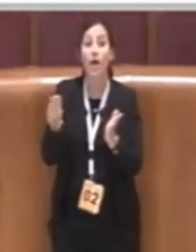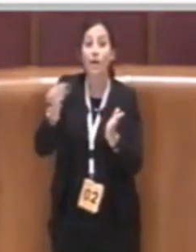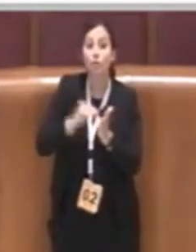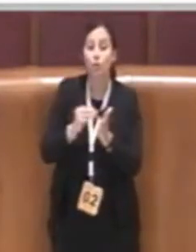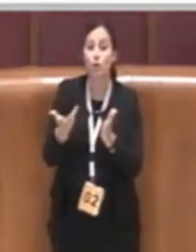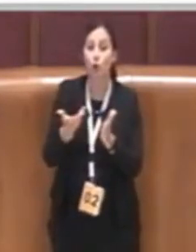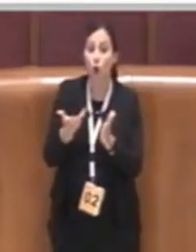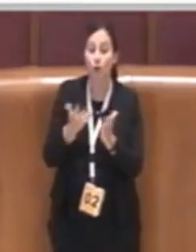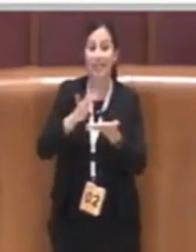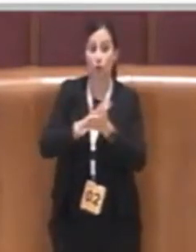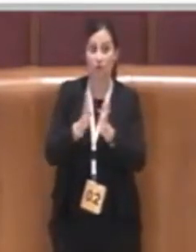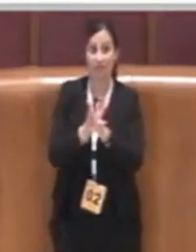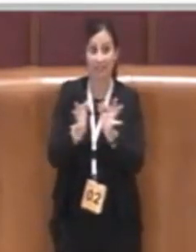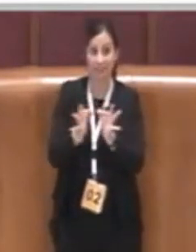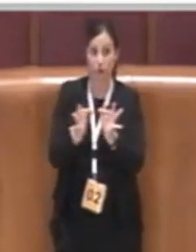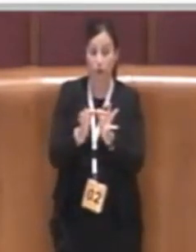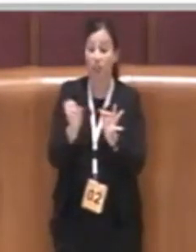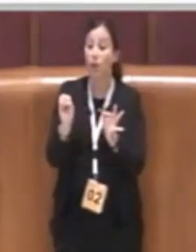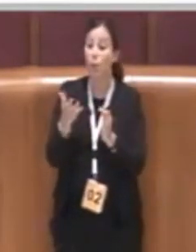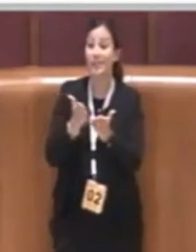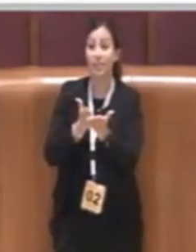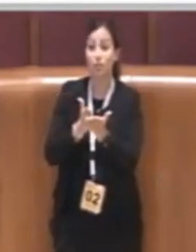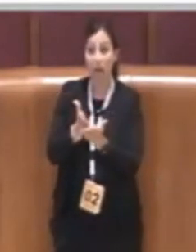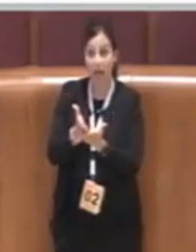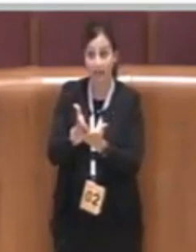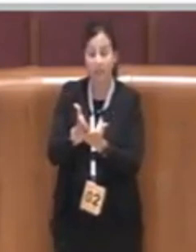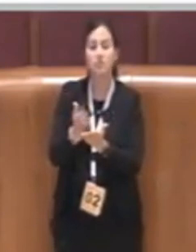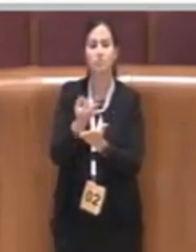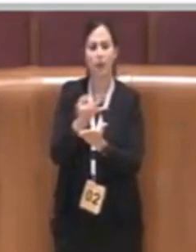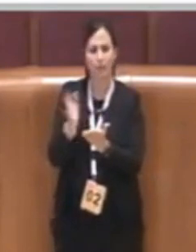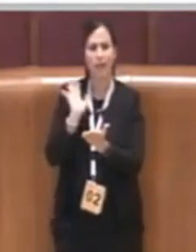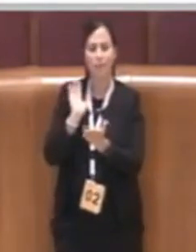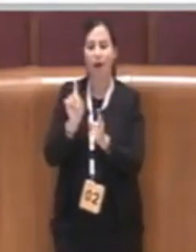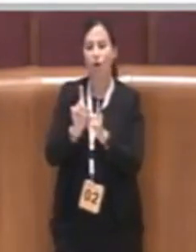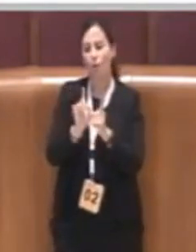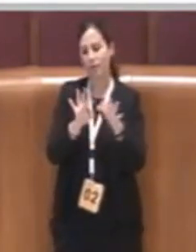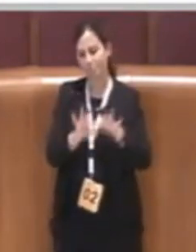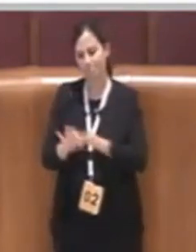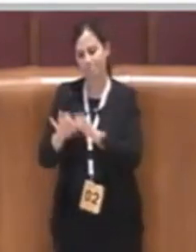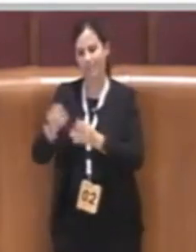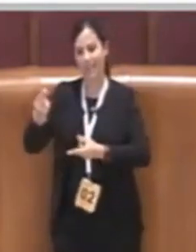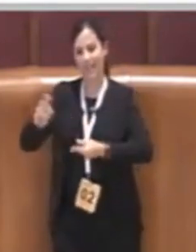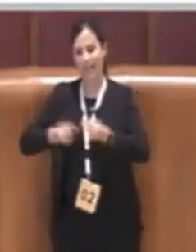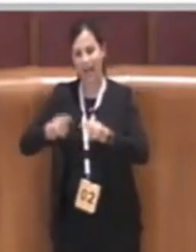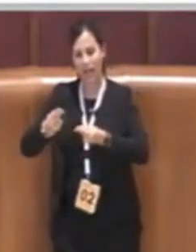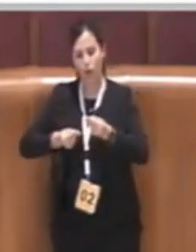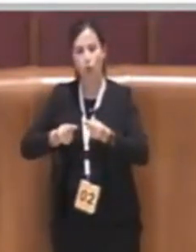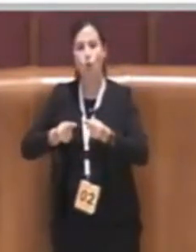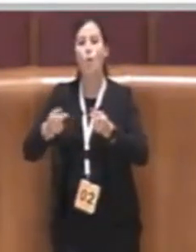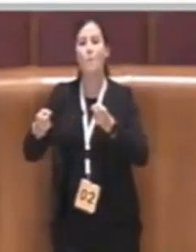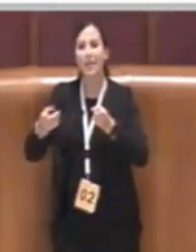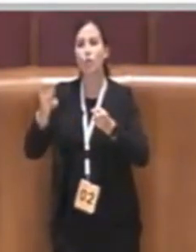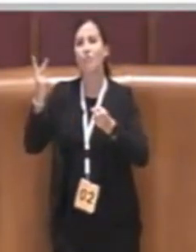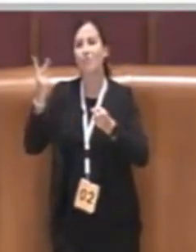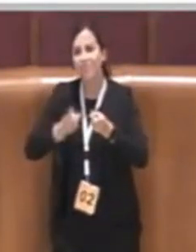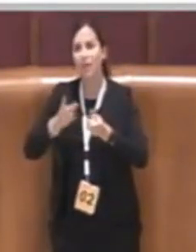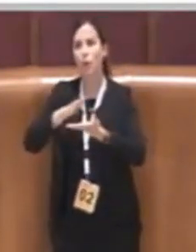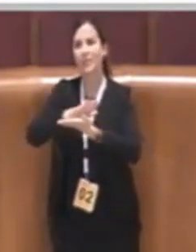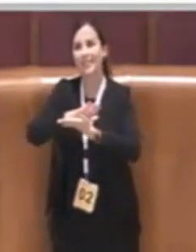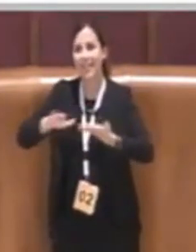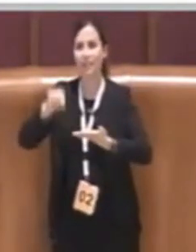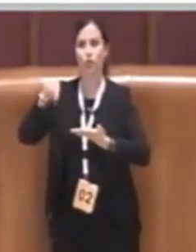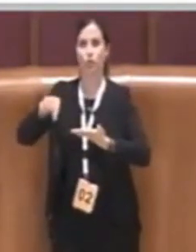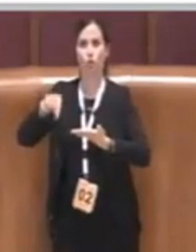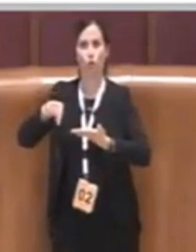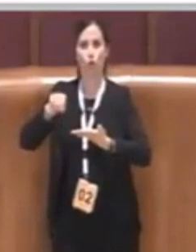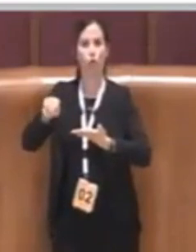contabilizzati al netto dei periodi in cui effettivamente questi immobili sono occupati quindi 15